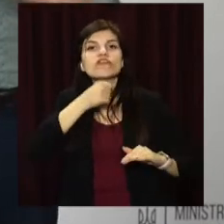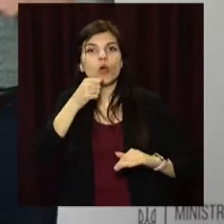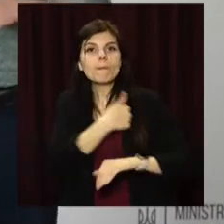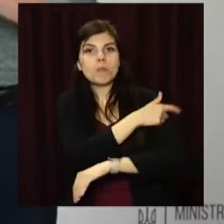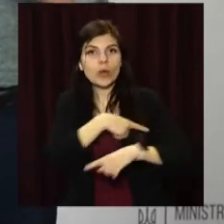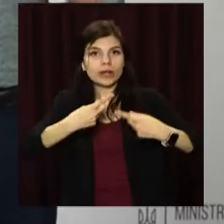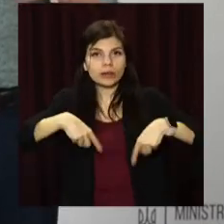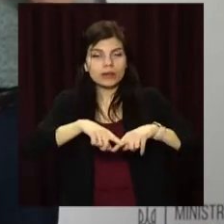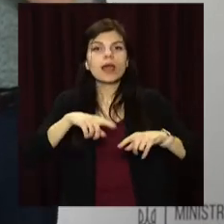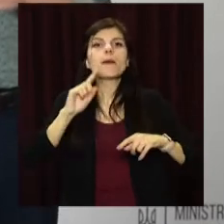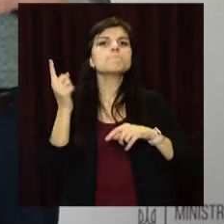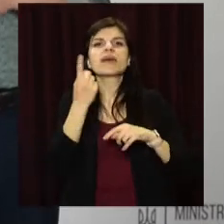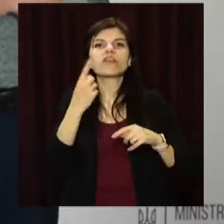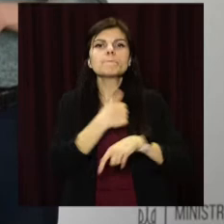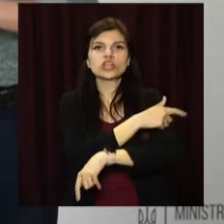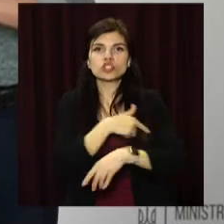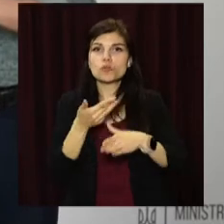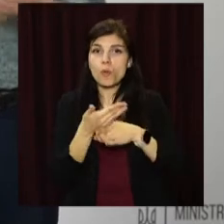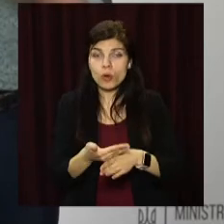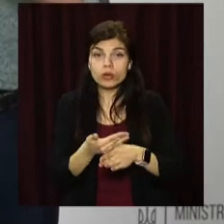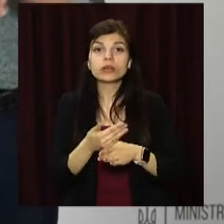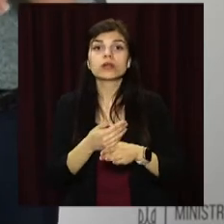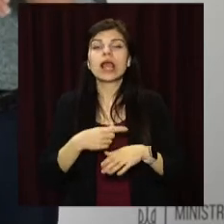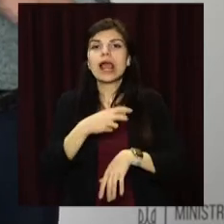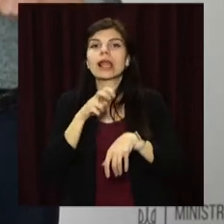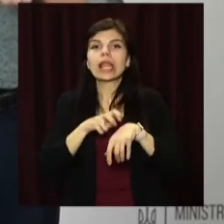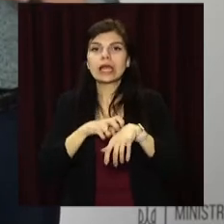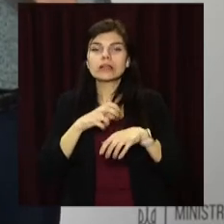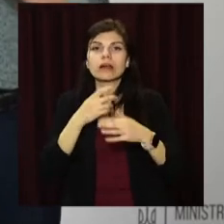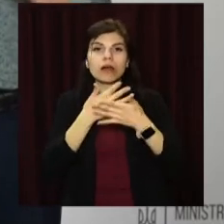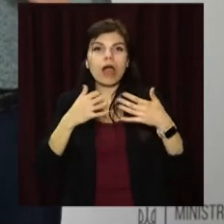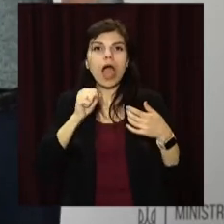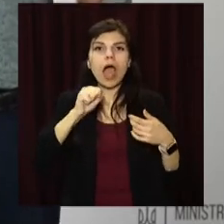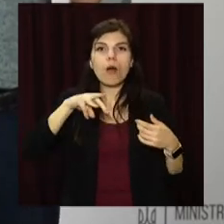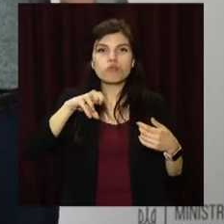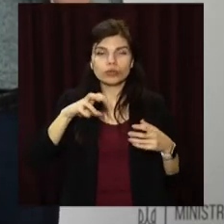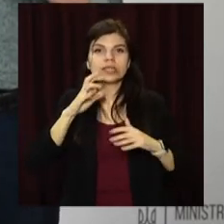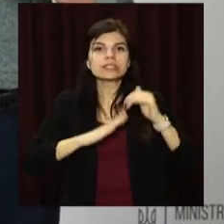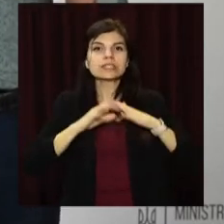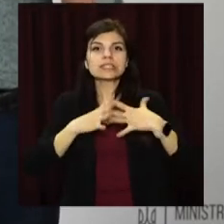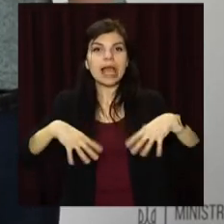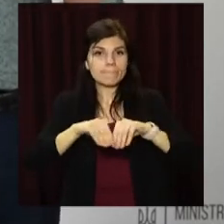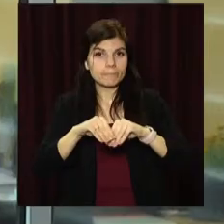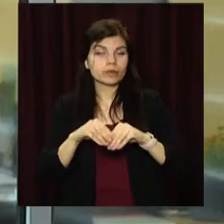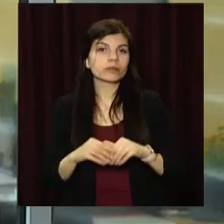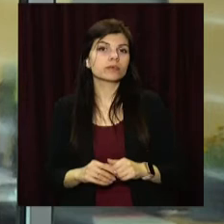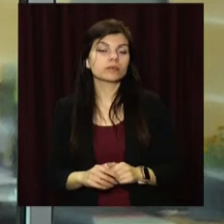поліклініках, центрах первинної медичної допомоги, лікарських амбулаторіях, загальної практики сімейної медицини.